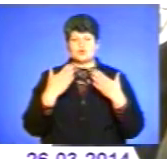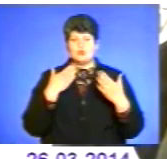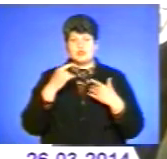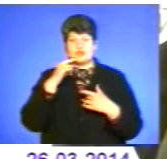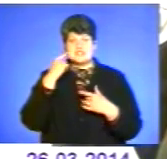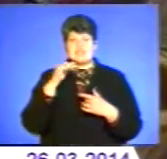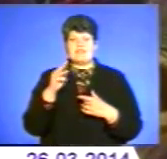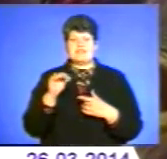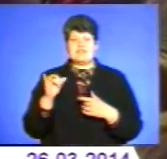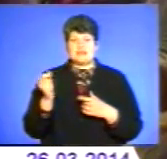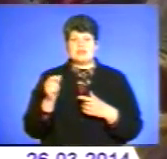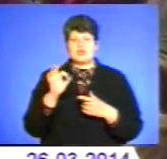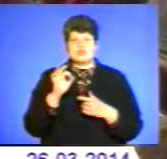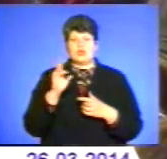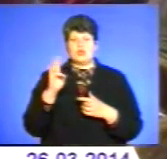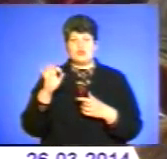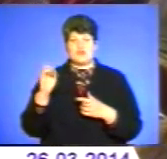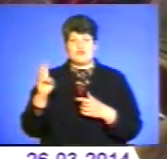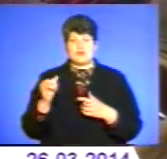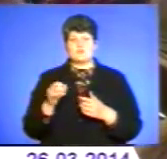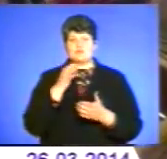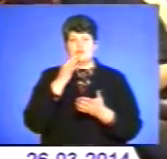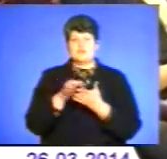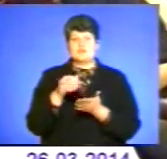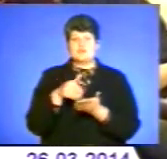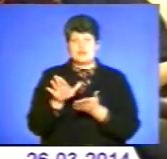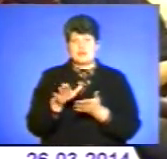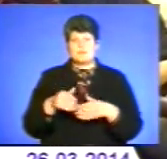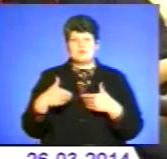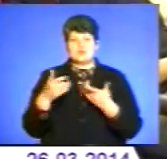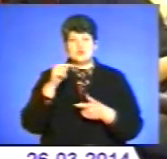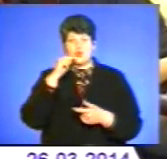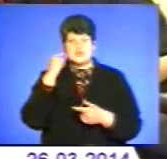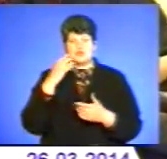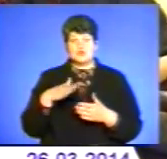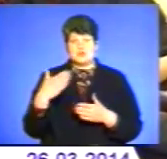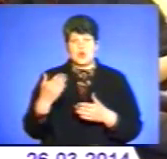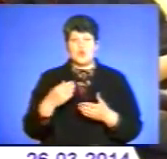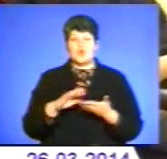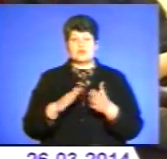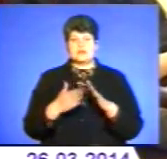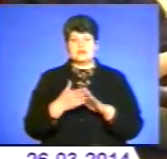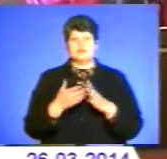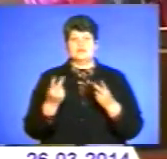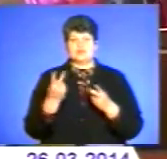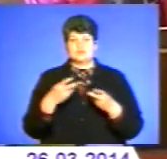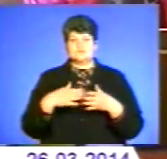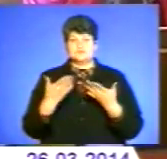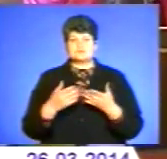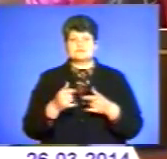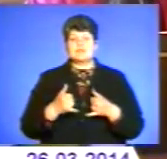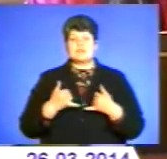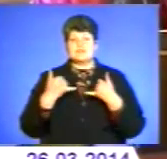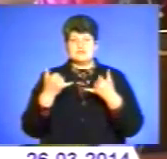Федерації Олександром Новаком відповів відмовою на пропозицію російської сторони укласти двосторонню угоду для енергозабезпечення